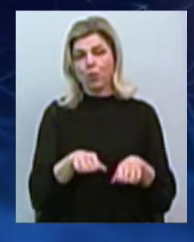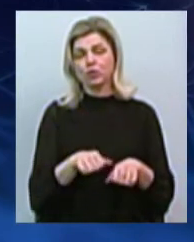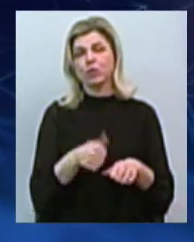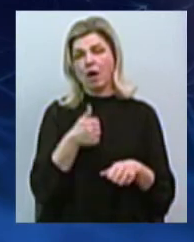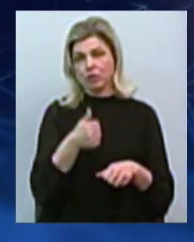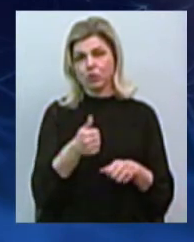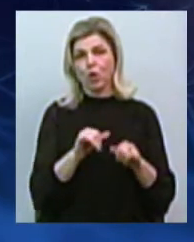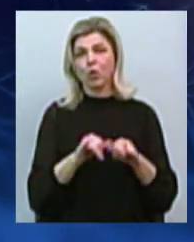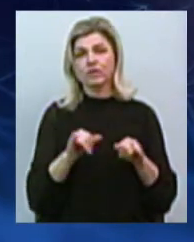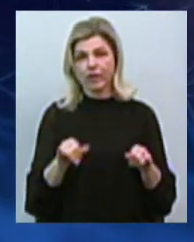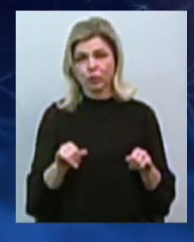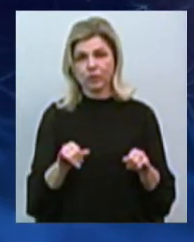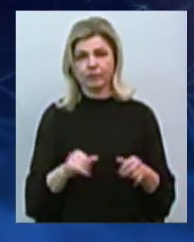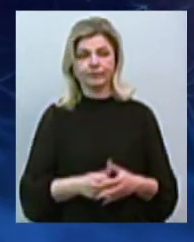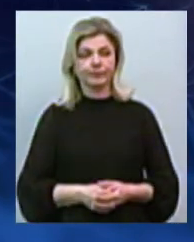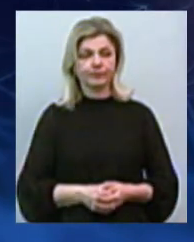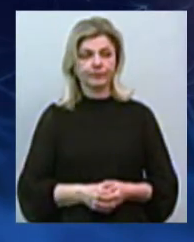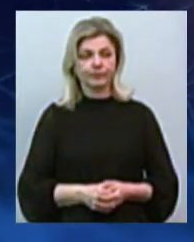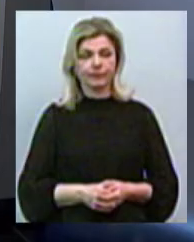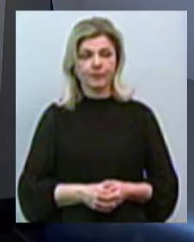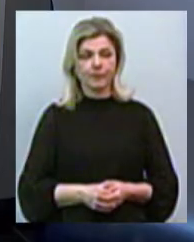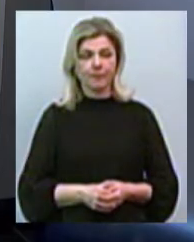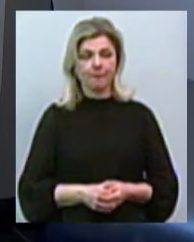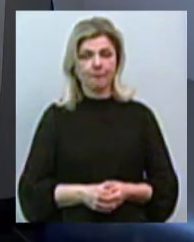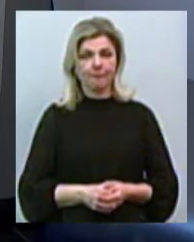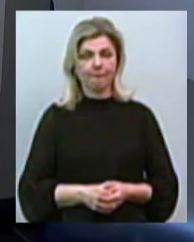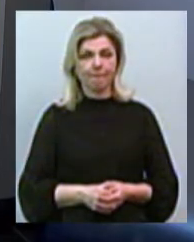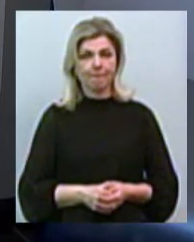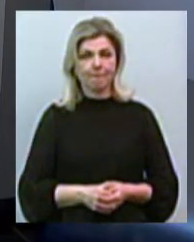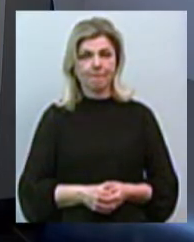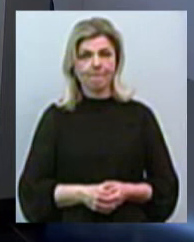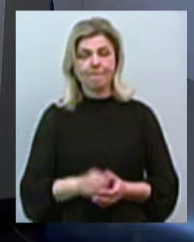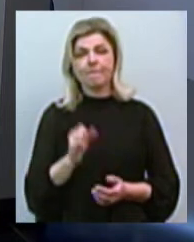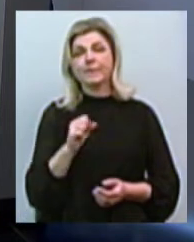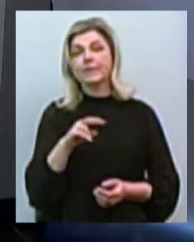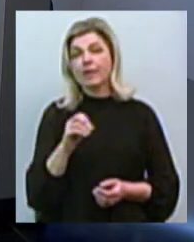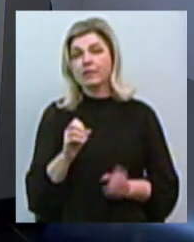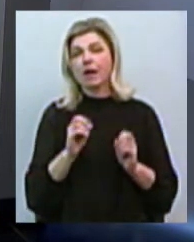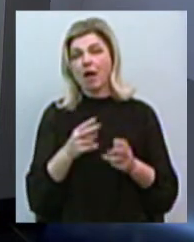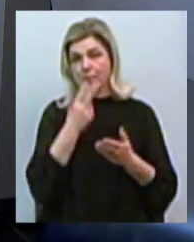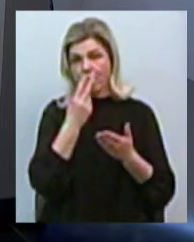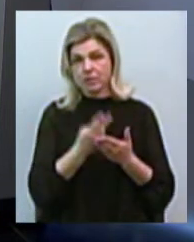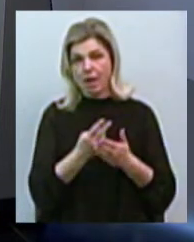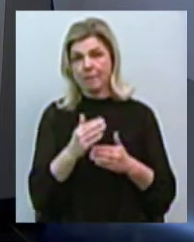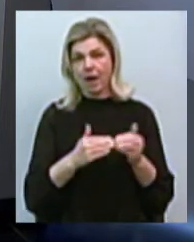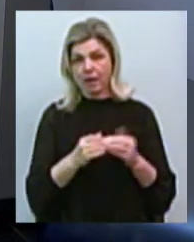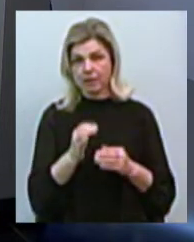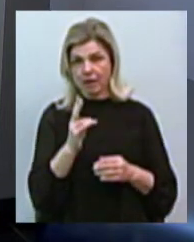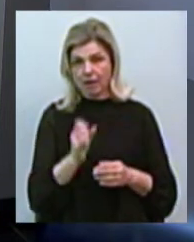розвинути даний порт. Але, як показала практика, коли